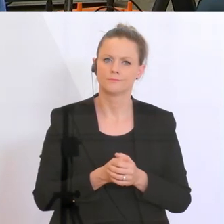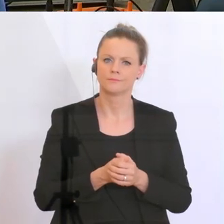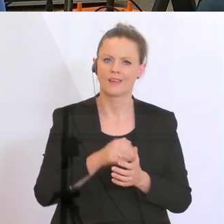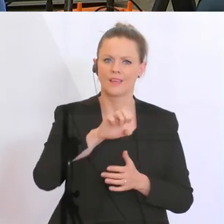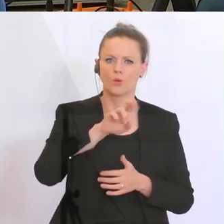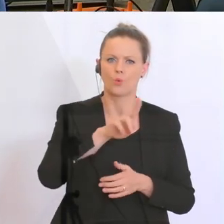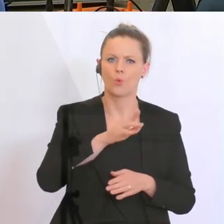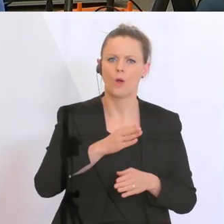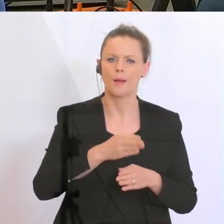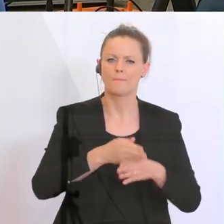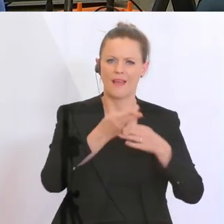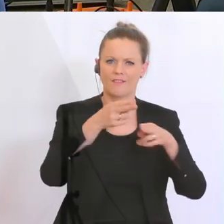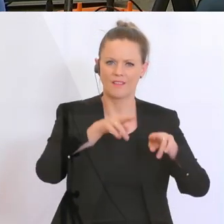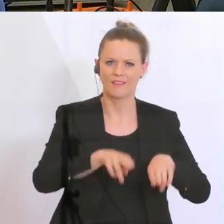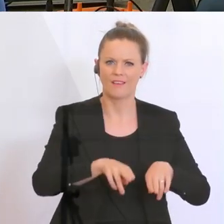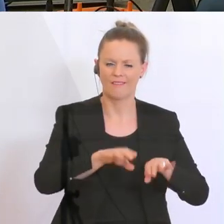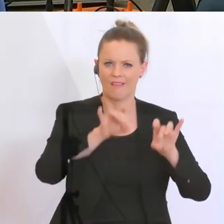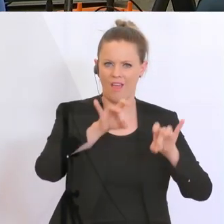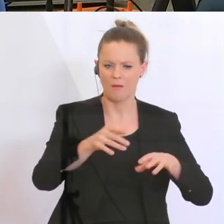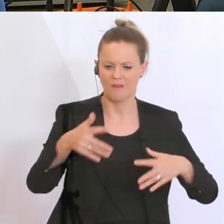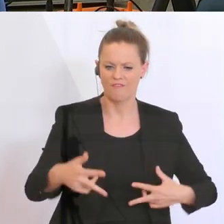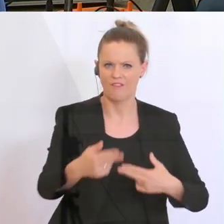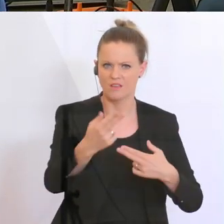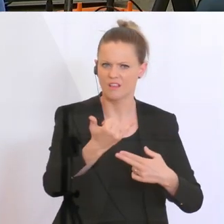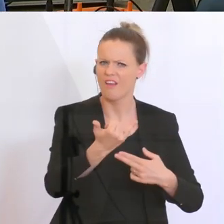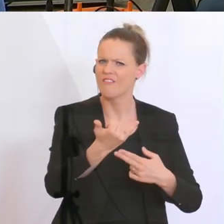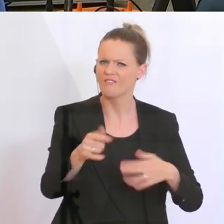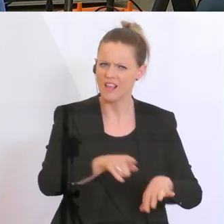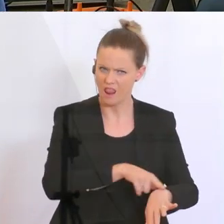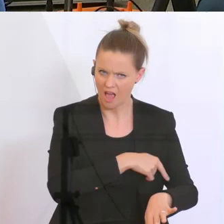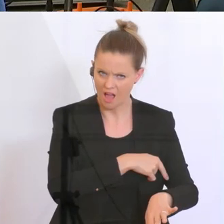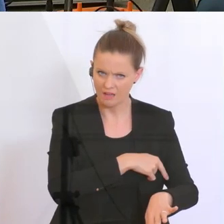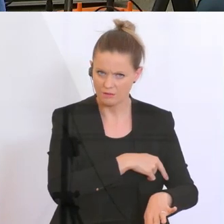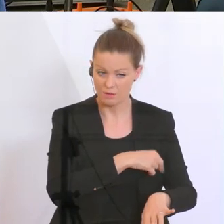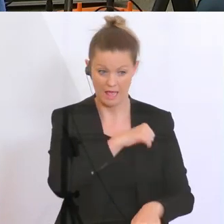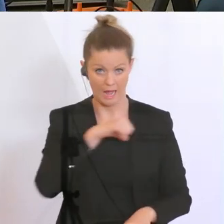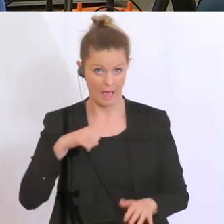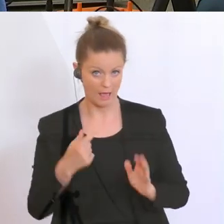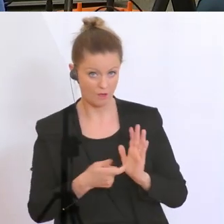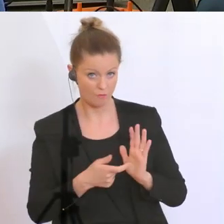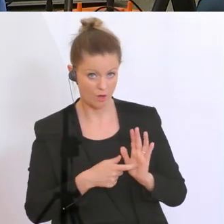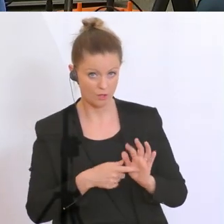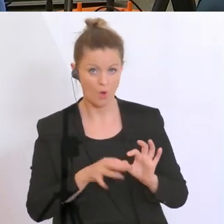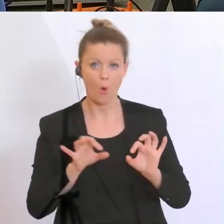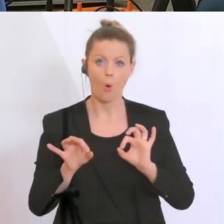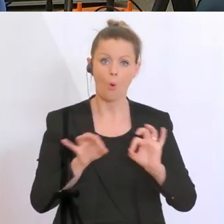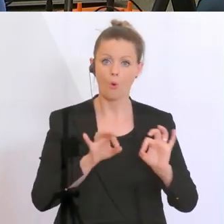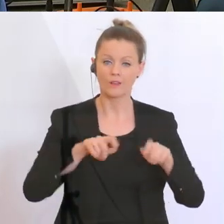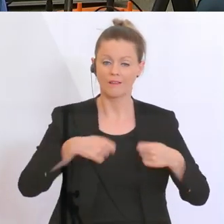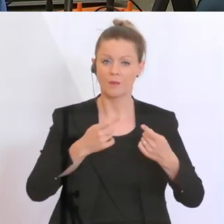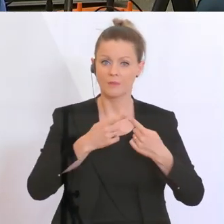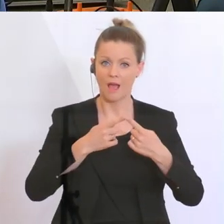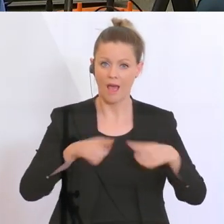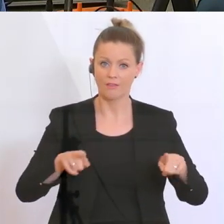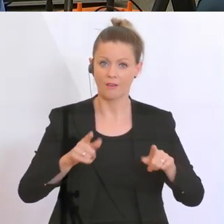-Beihilfenrechts. Für wie lange und ist das eine Forderung im Alleingang oder gibt es dafür schon gleichgesinnte Länder? Ist